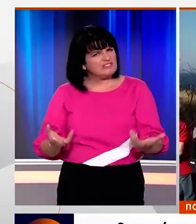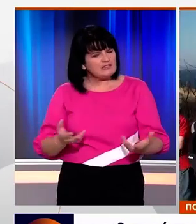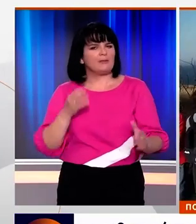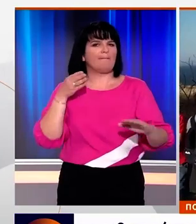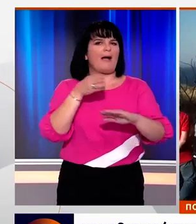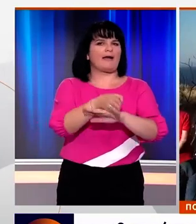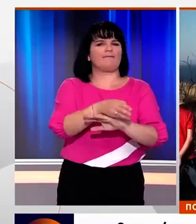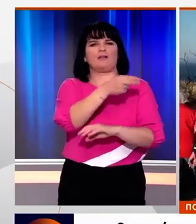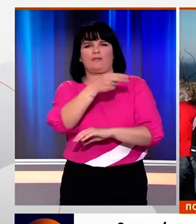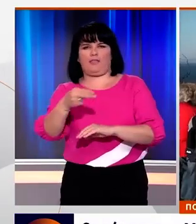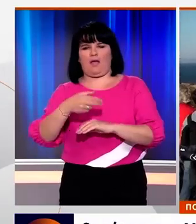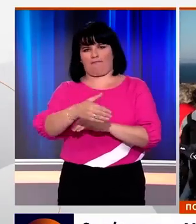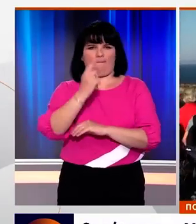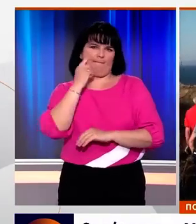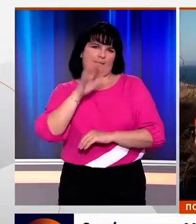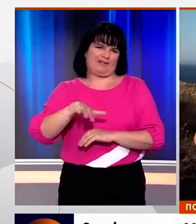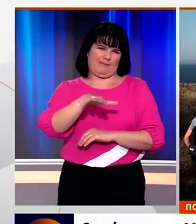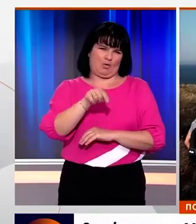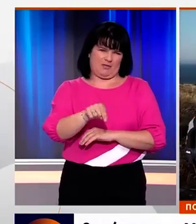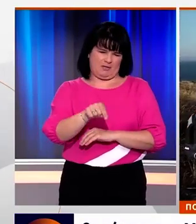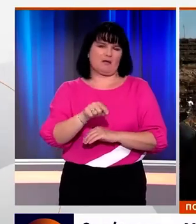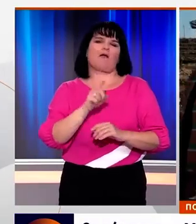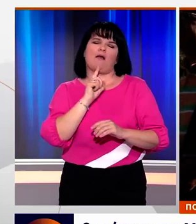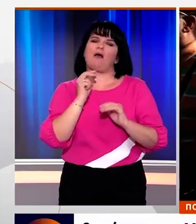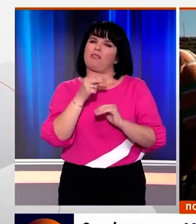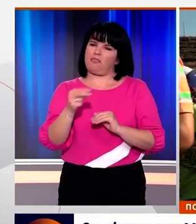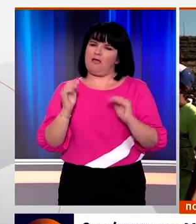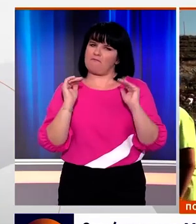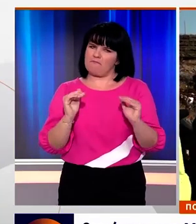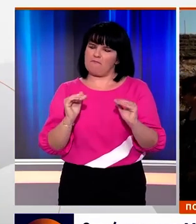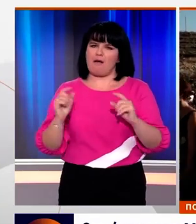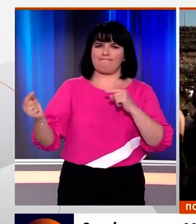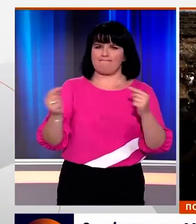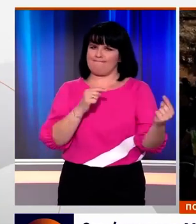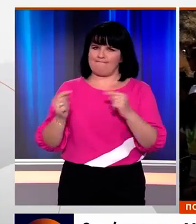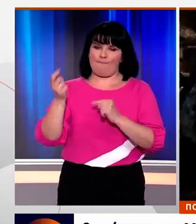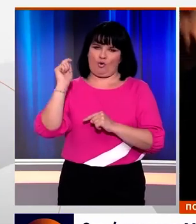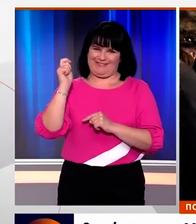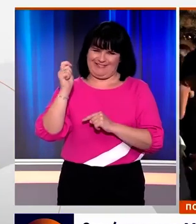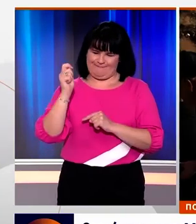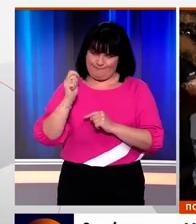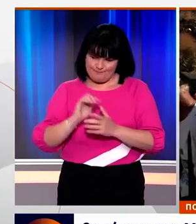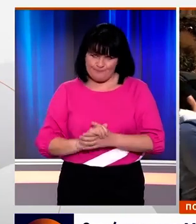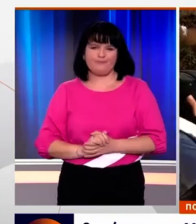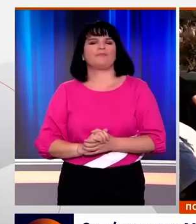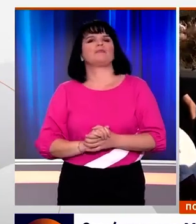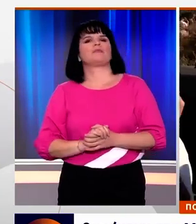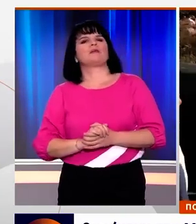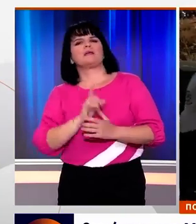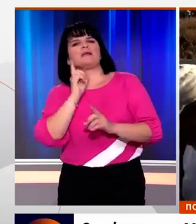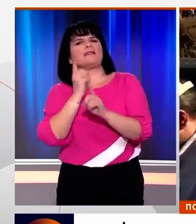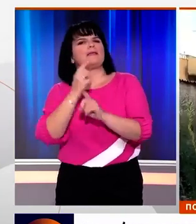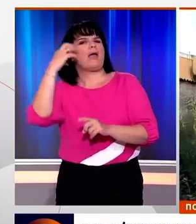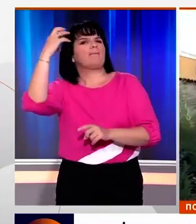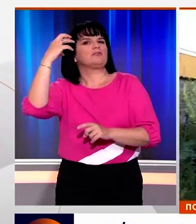άμεσες παρεμβάσεις που θα γίνουν στο μάτι ενώ το θέμα εξακολουθεί να προκαλεί πολιτικές αντιπαραθέσεις. Την ίδια ώρα ειδικοί